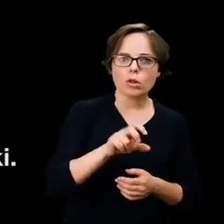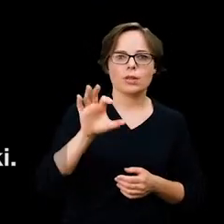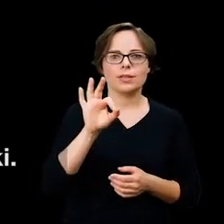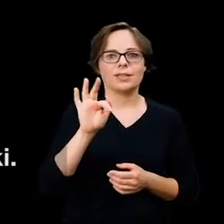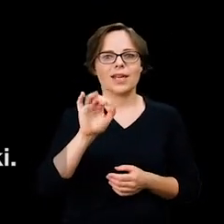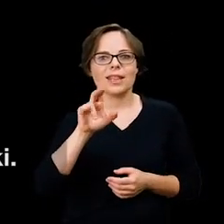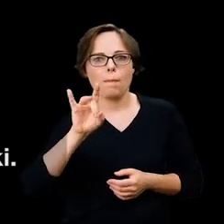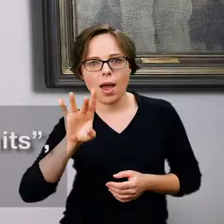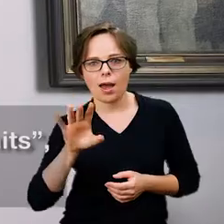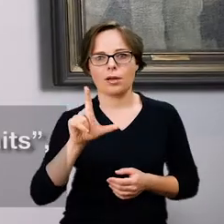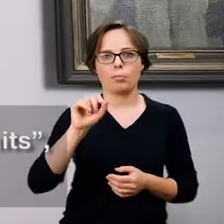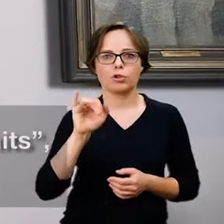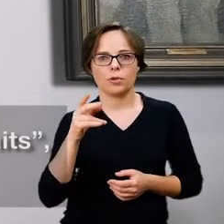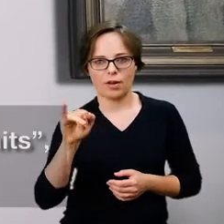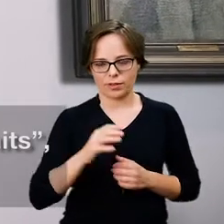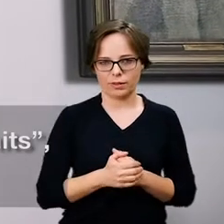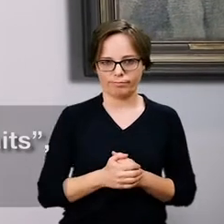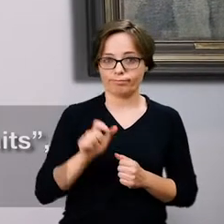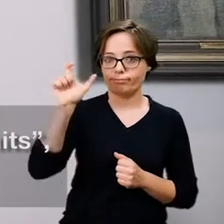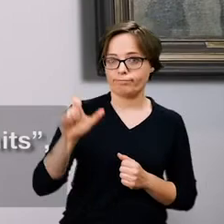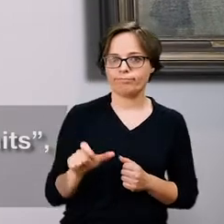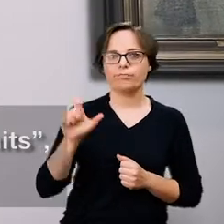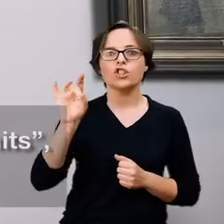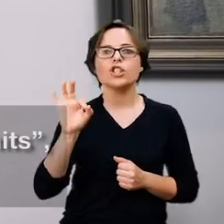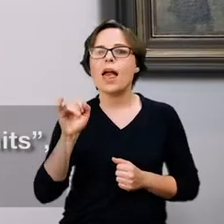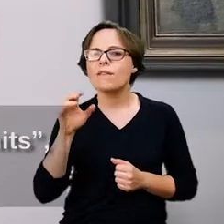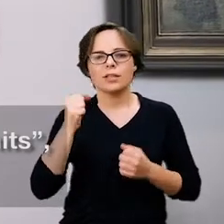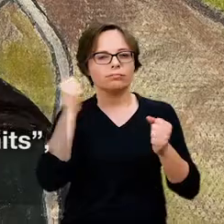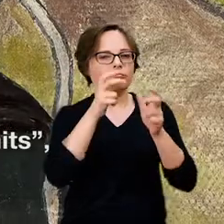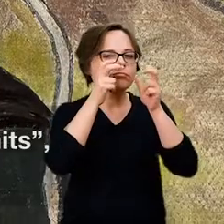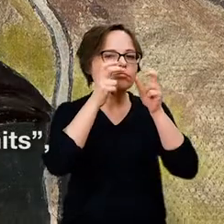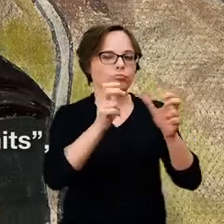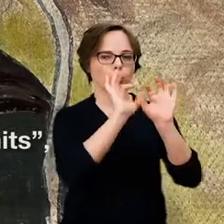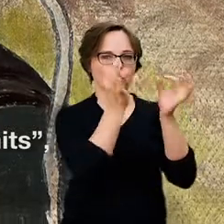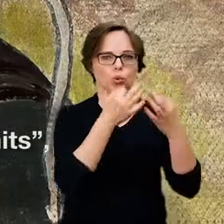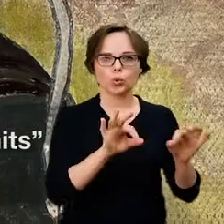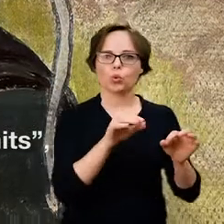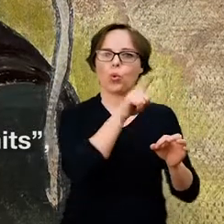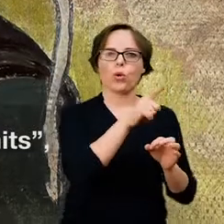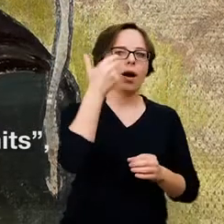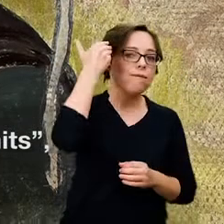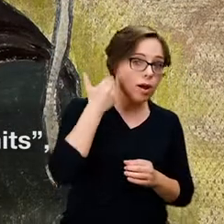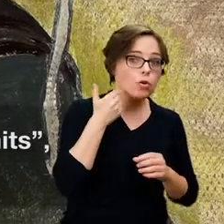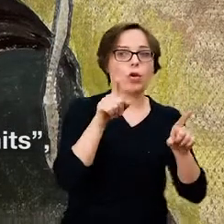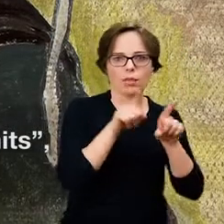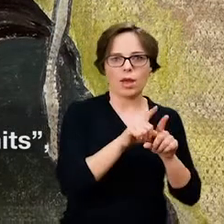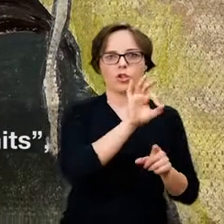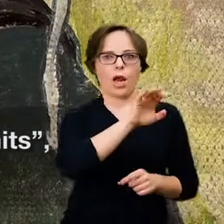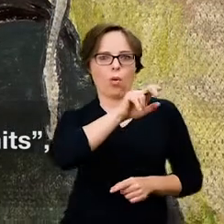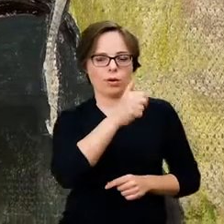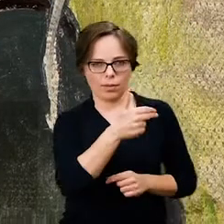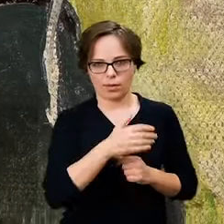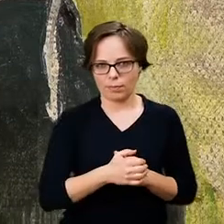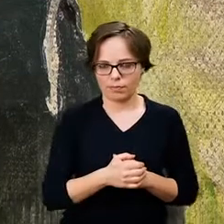Przybyszewski. Entuzjazm Ślewińskiego dla Gogena i Van Gogha nie miał granic, pisał krytyk Antoni